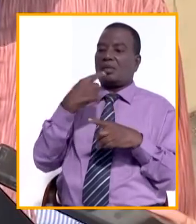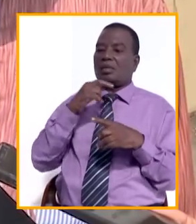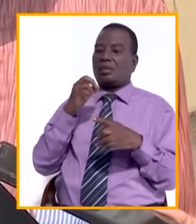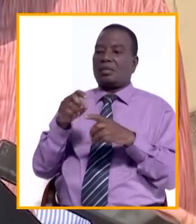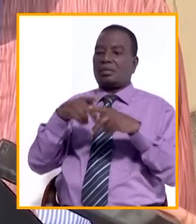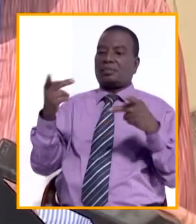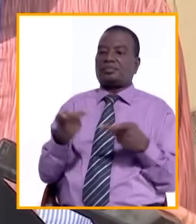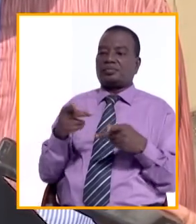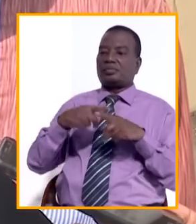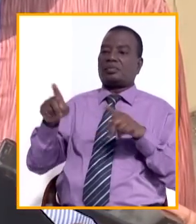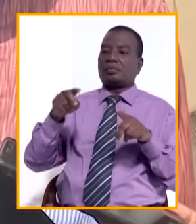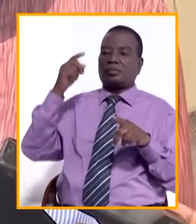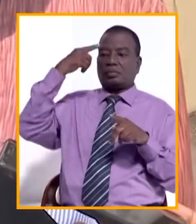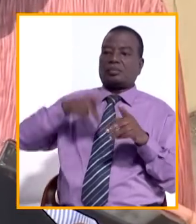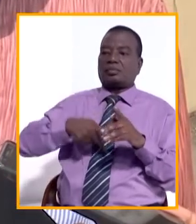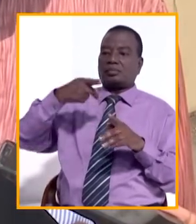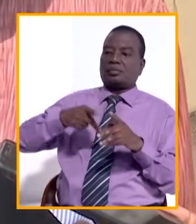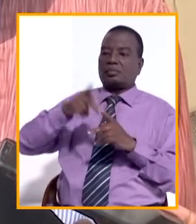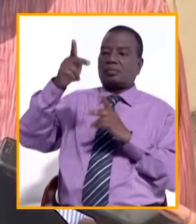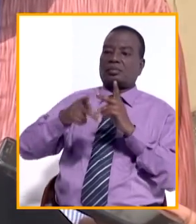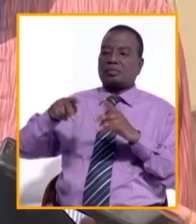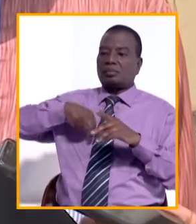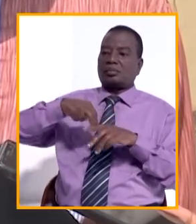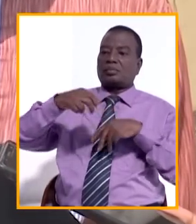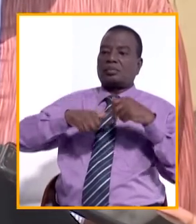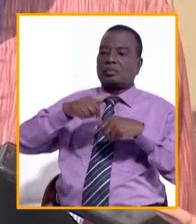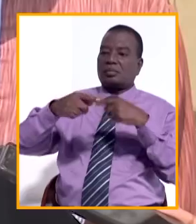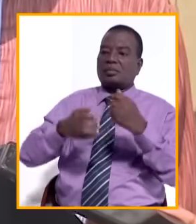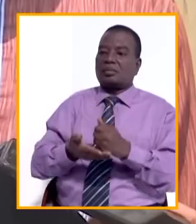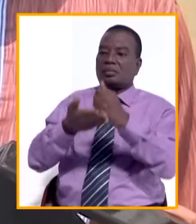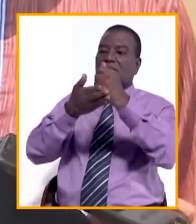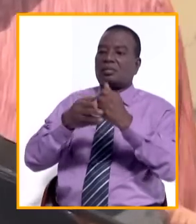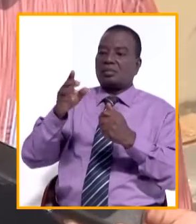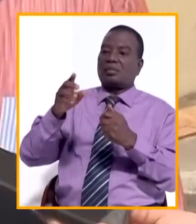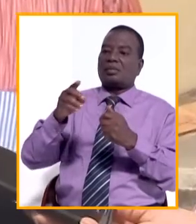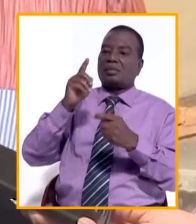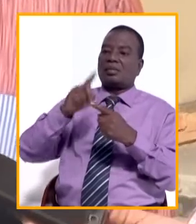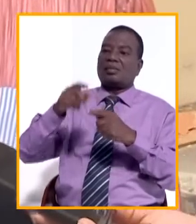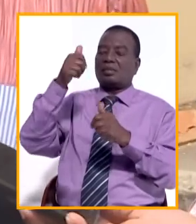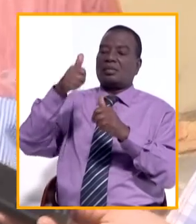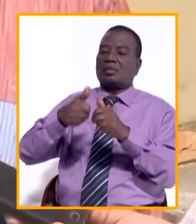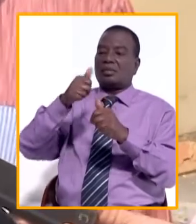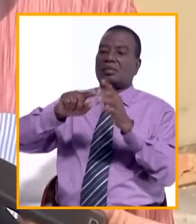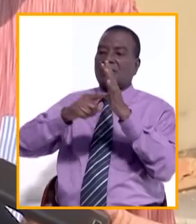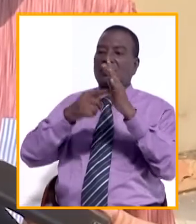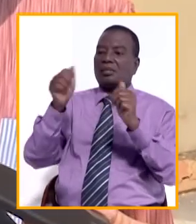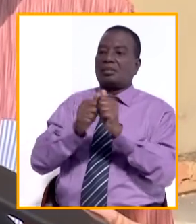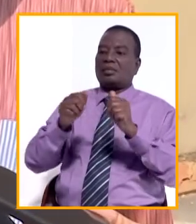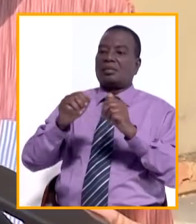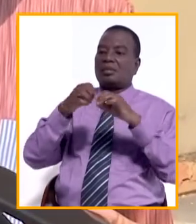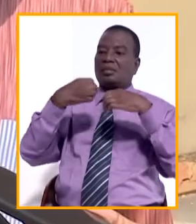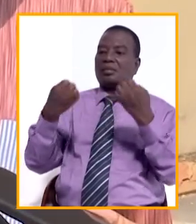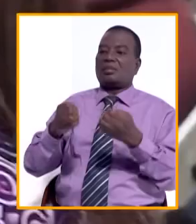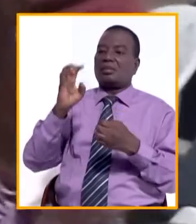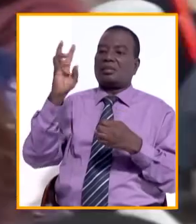sont en place. Mais pour ce projet précis, nous allons accompagner Didier à chaque fois avec une équipe de